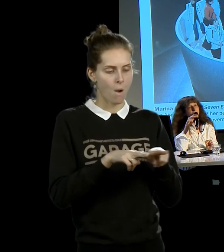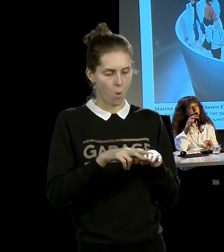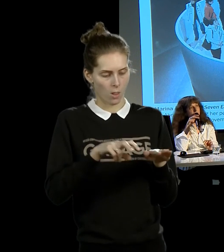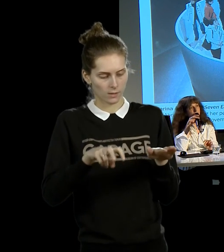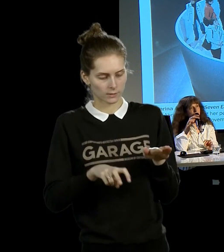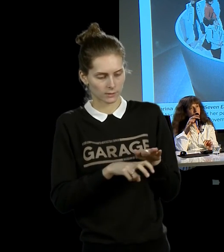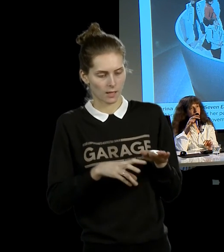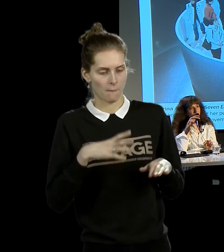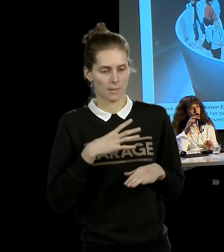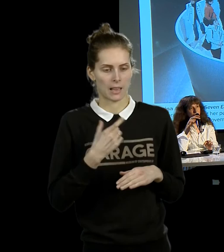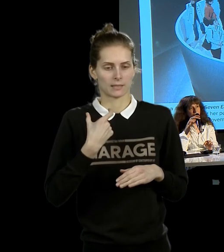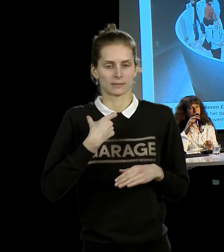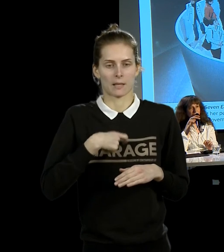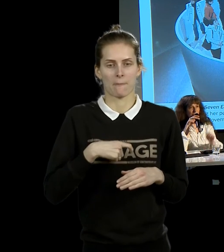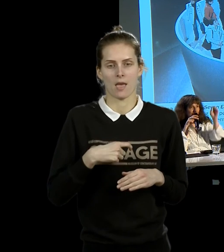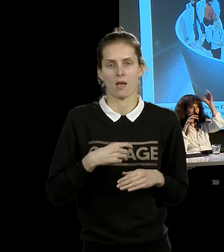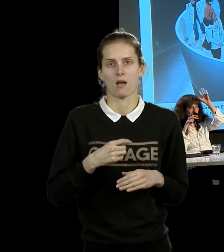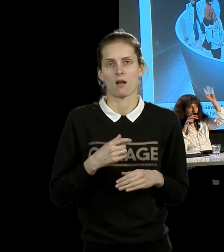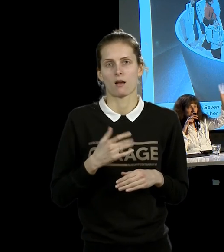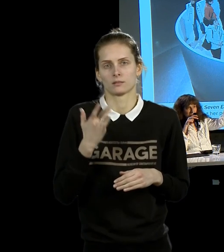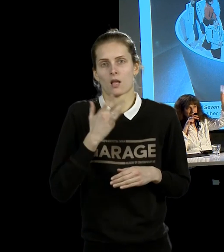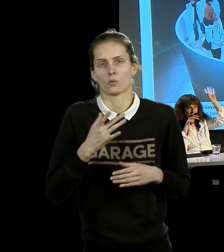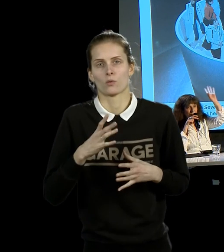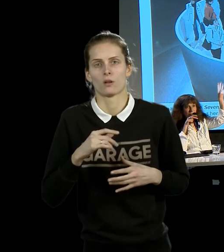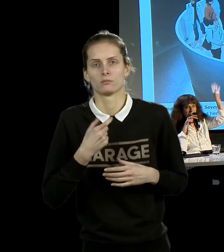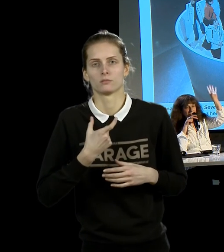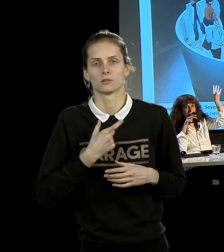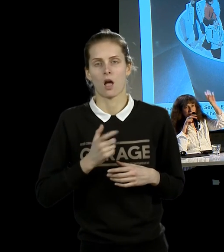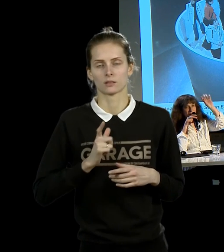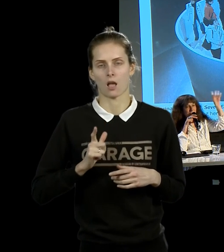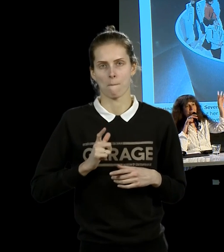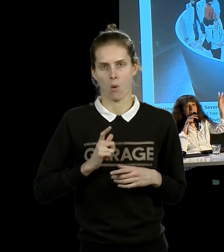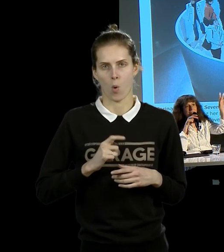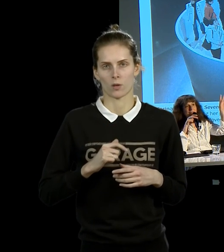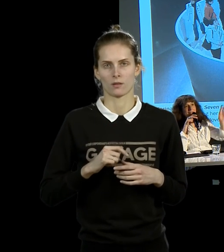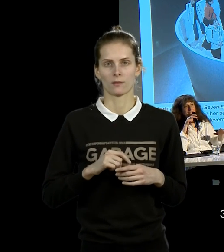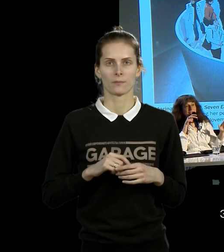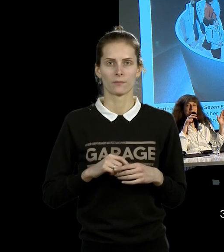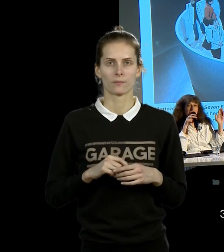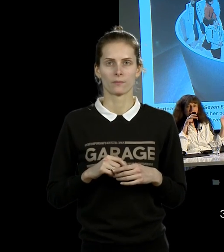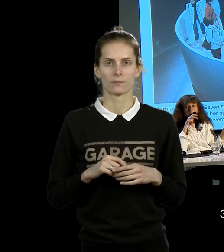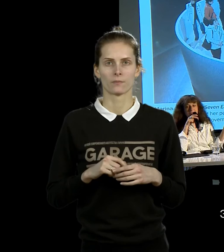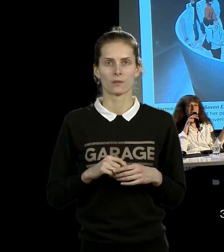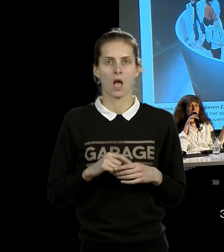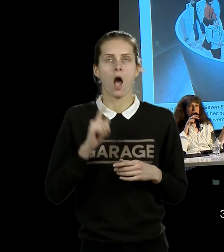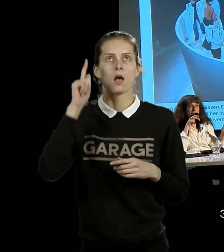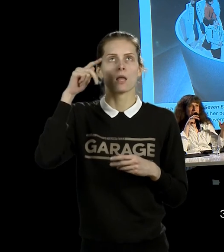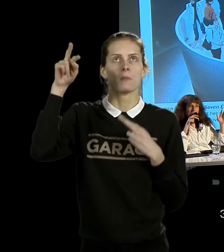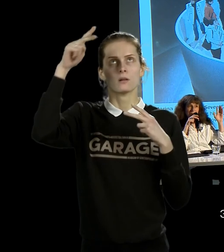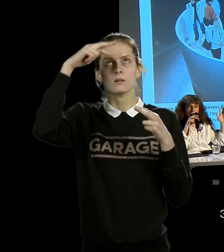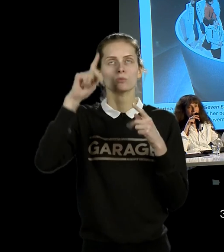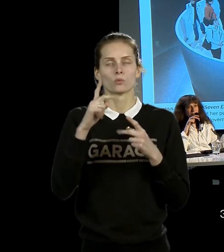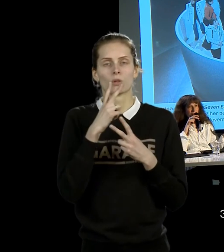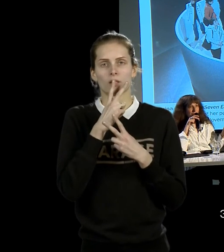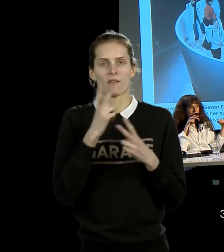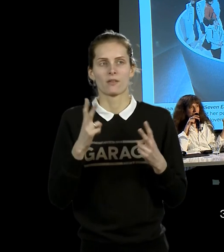озвучивал свои эротические фантазии по поводу всех тех людей, которые ходили наверху над ним, и которых он не видел. Это были 60-е годы,